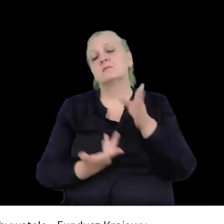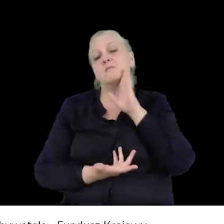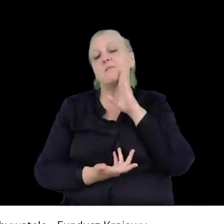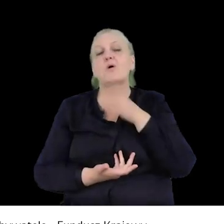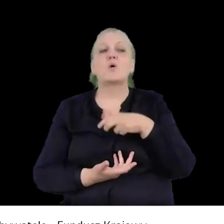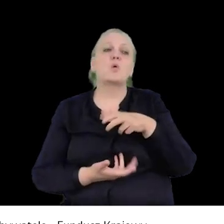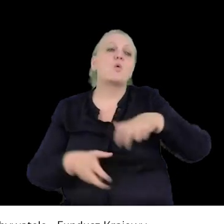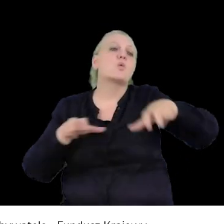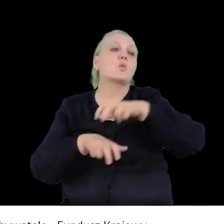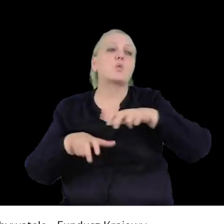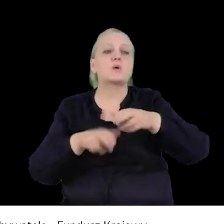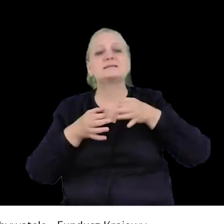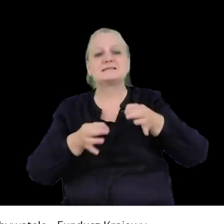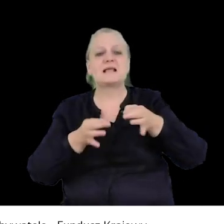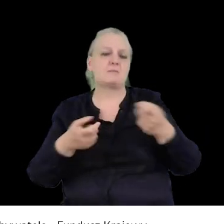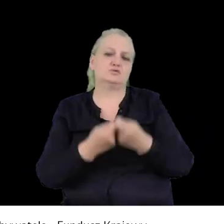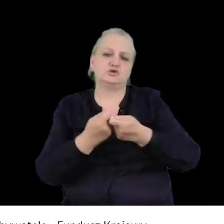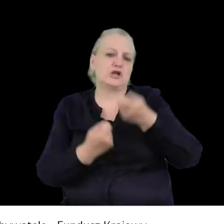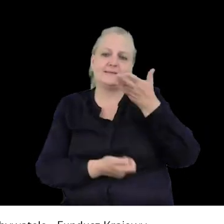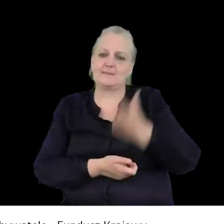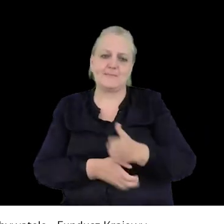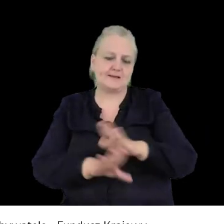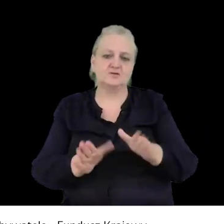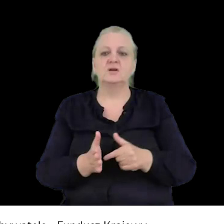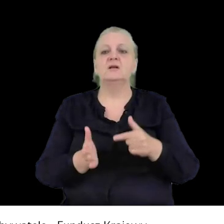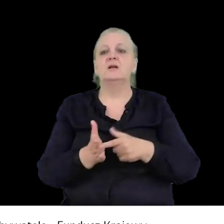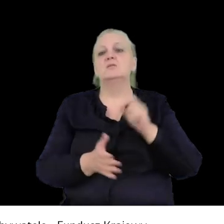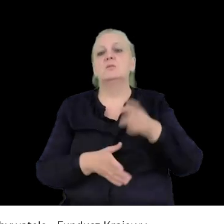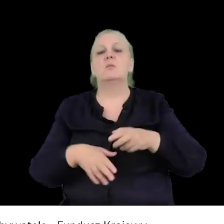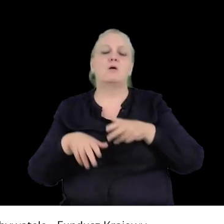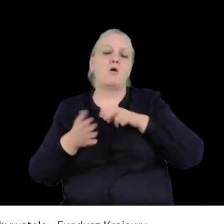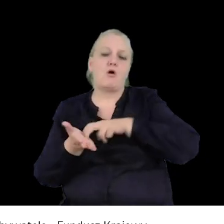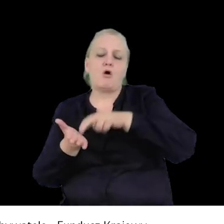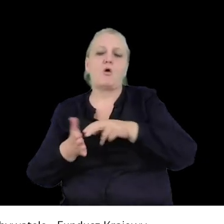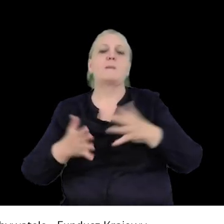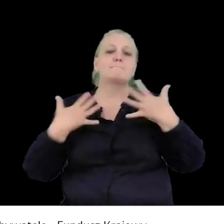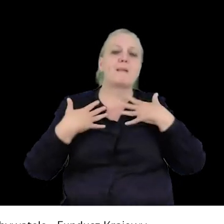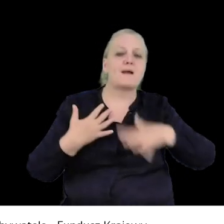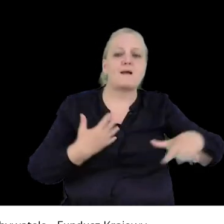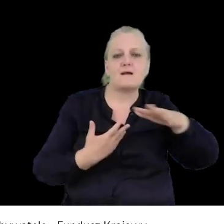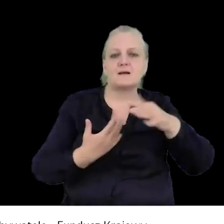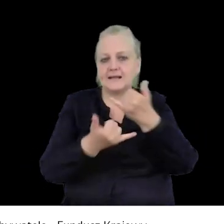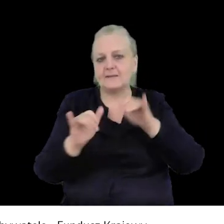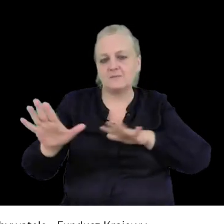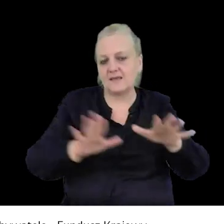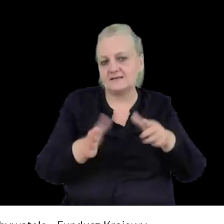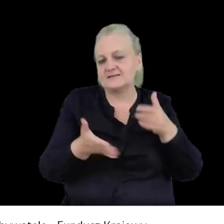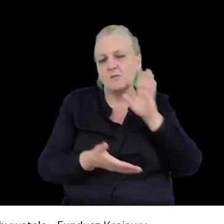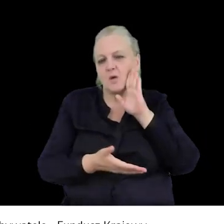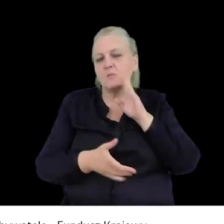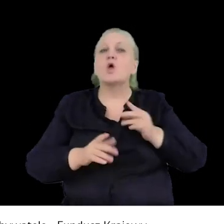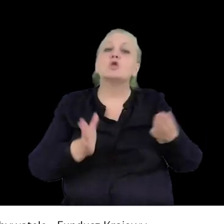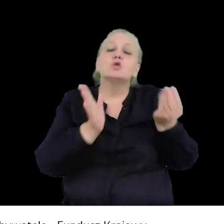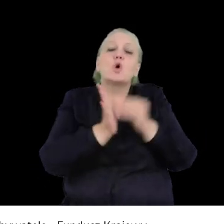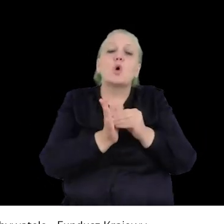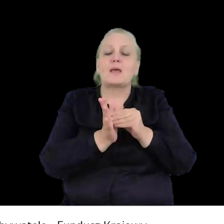ruch samochodów, prokuliczne, więc odbywa się nie wiem, na chodniku, na skwerze, w parku, gdziekolwiek. W miejscu, gdzie jakby nie trzeba dodatkowo odmianywać